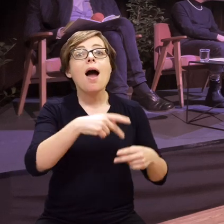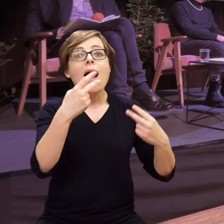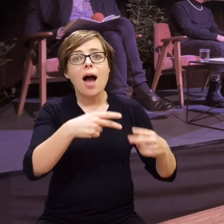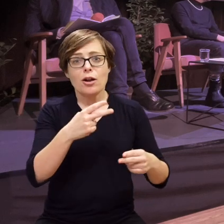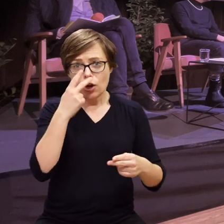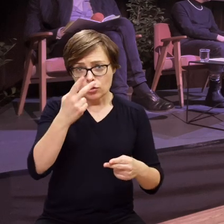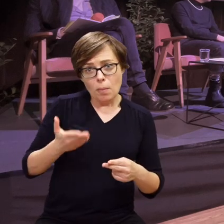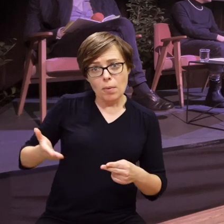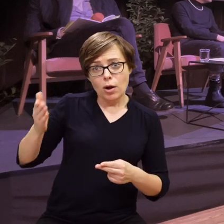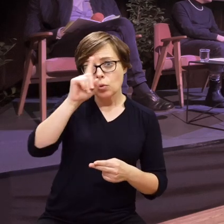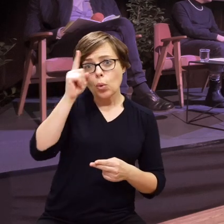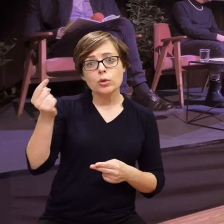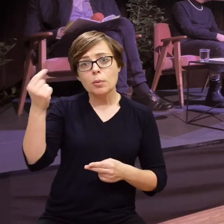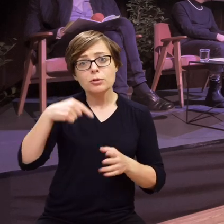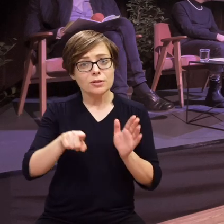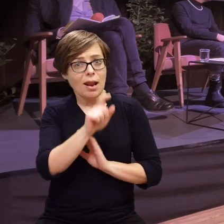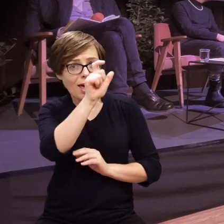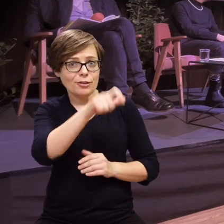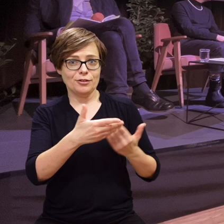przyszli dla Ciebie.